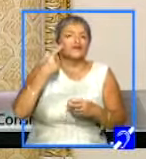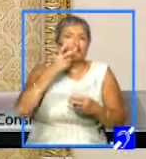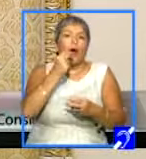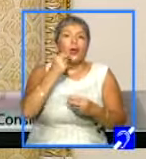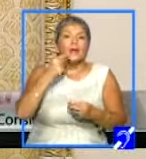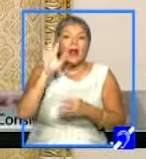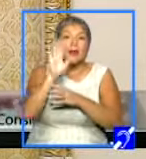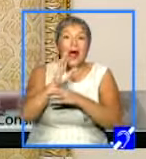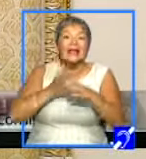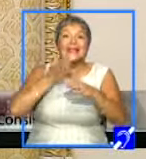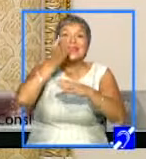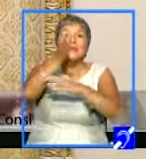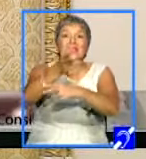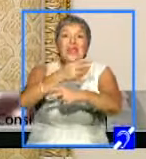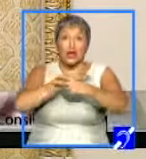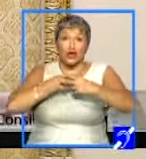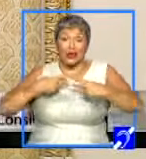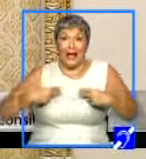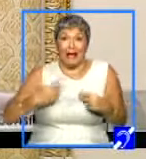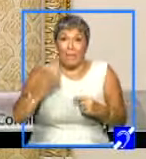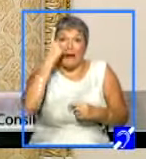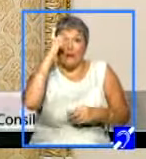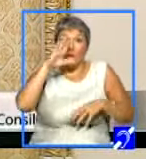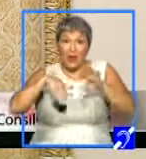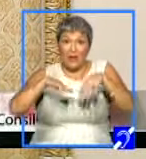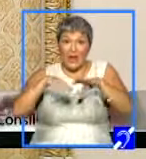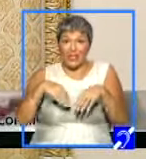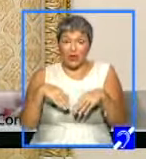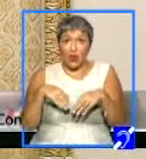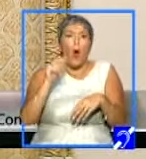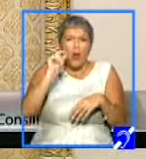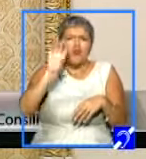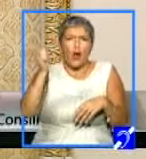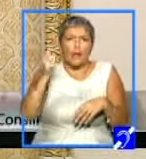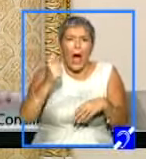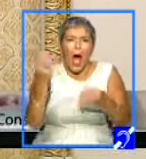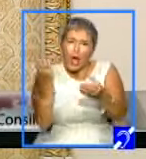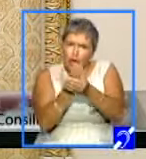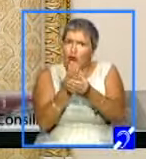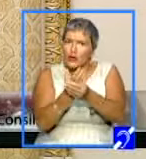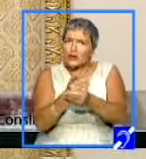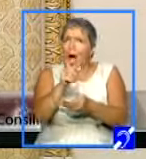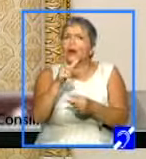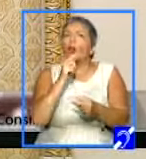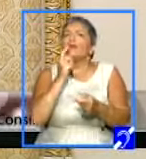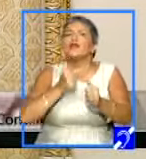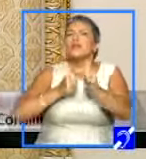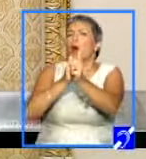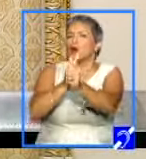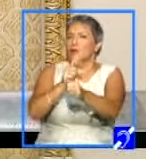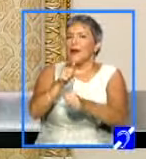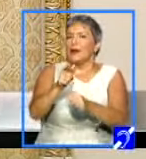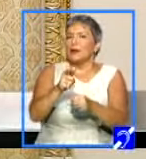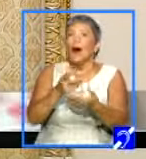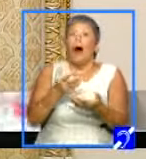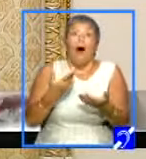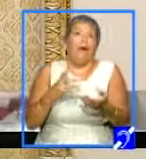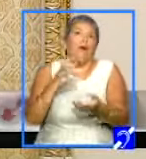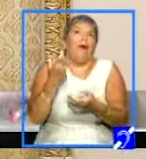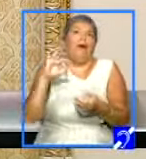trimiterea în judecată a primului ministru în dosarul în care este acuzat de